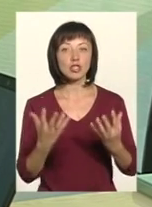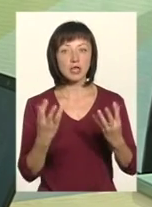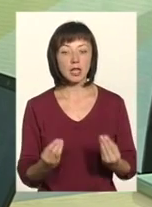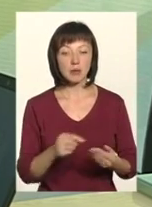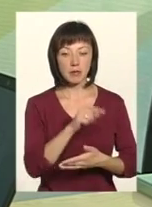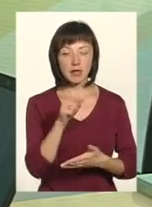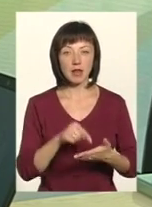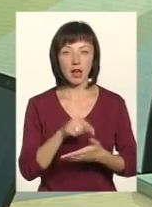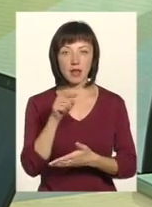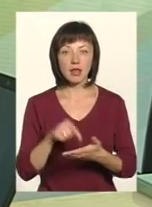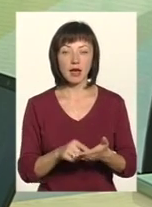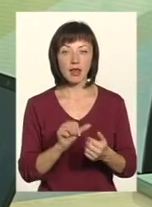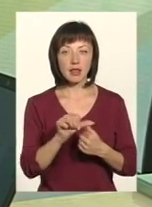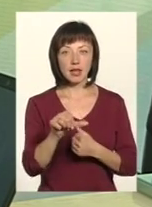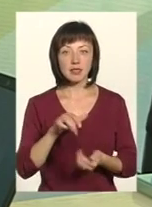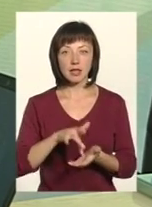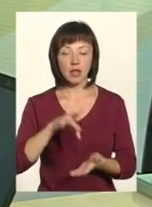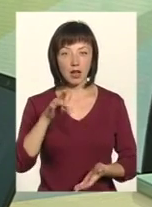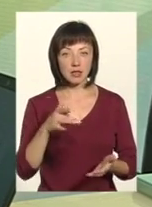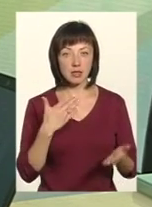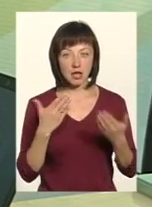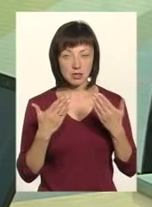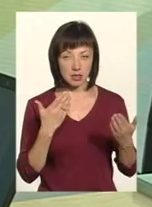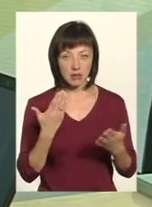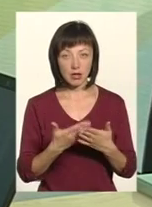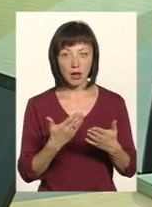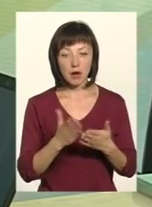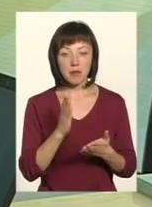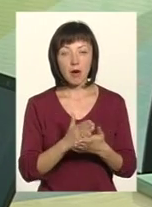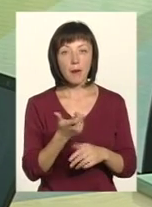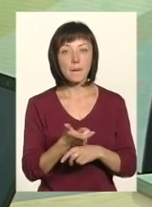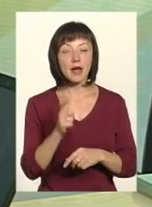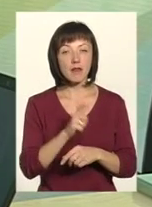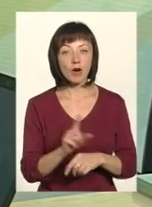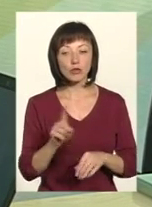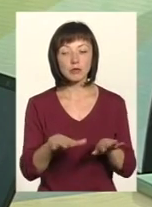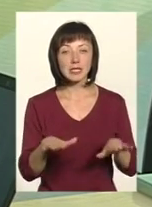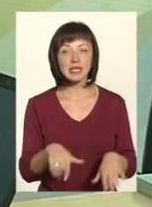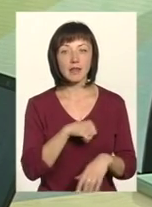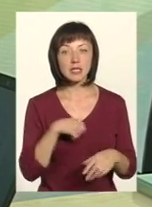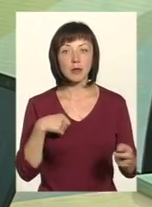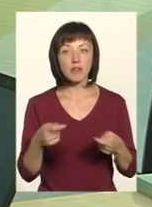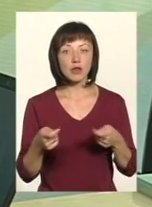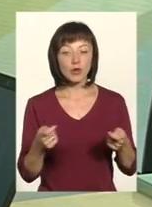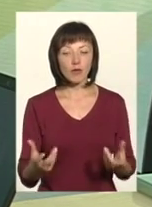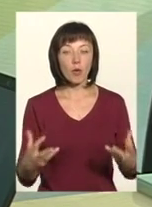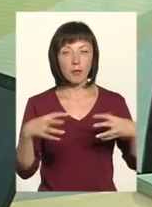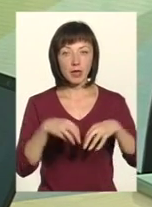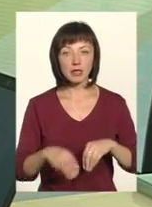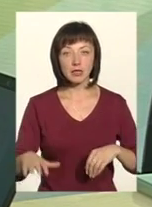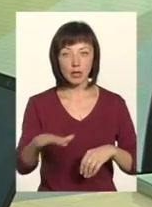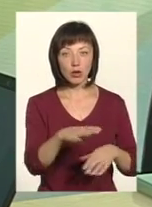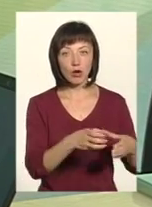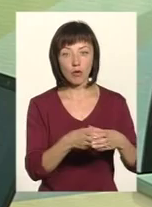децентралізації, якщо говорити в підходах, має ту свою перевагу, що місцеве самоврядування в об'єднаних територіальних